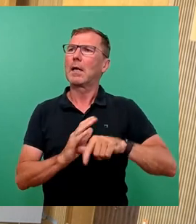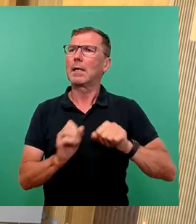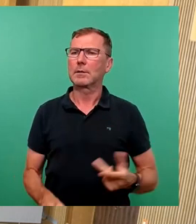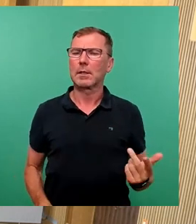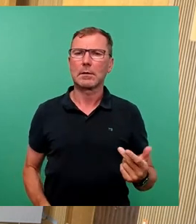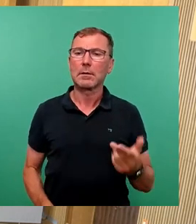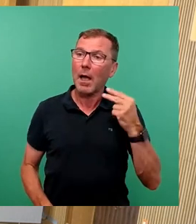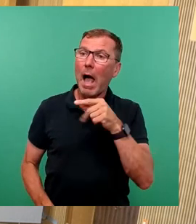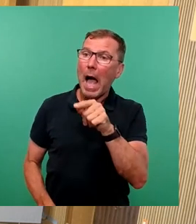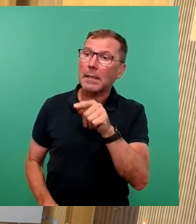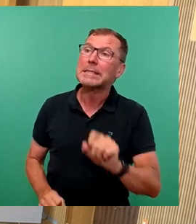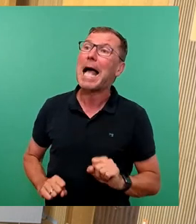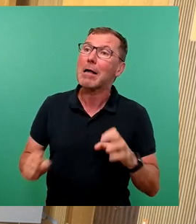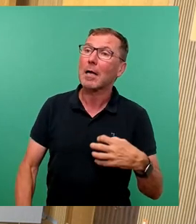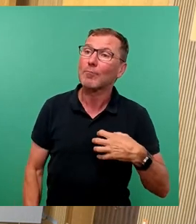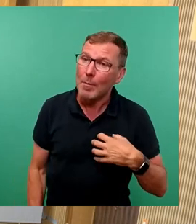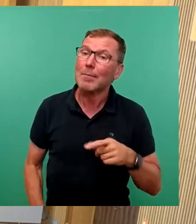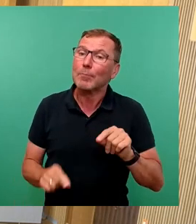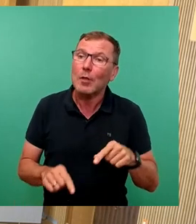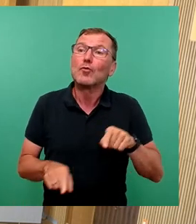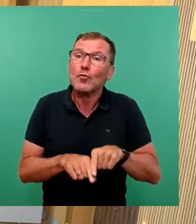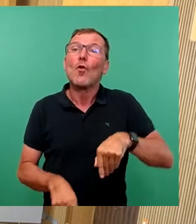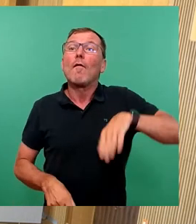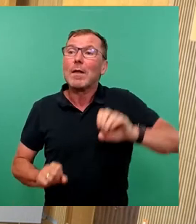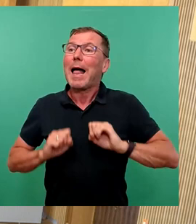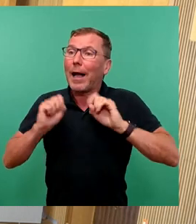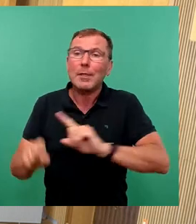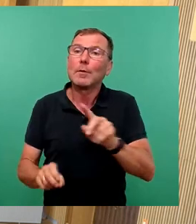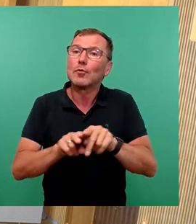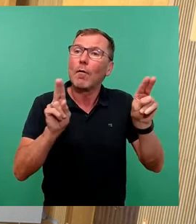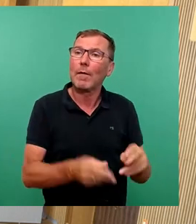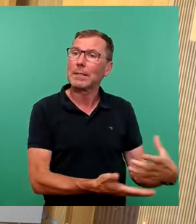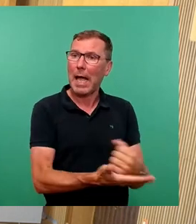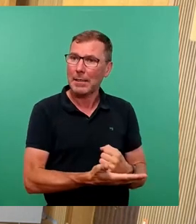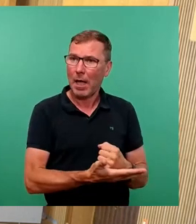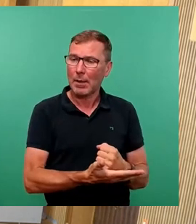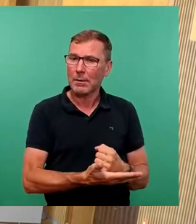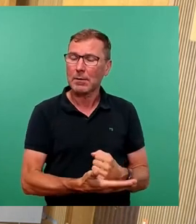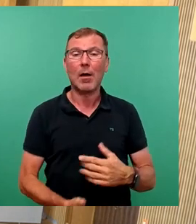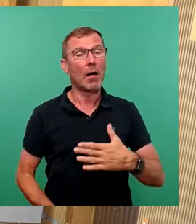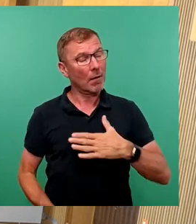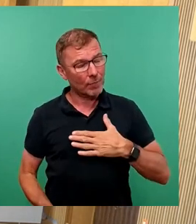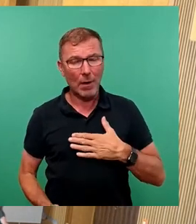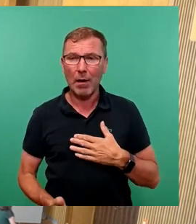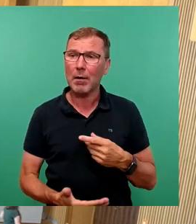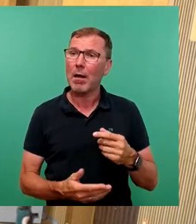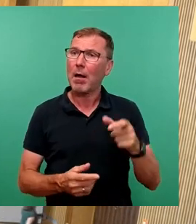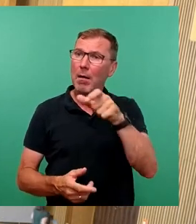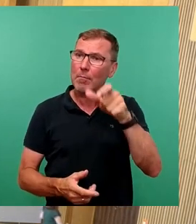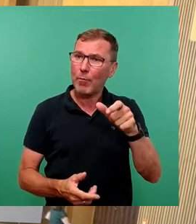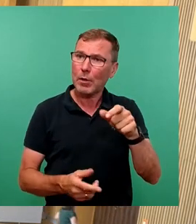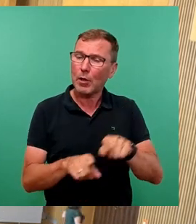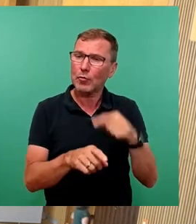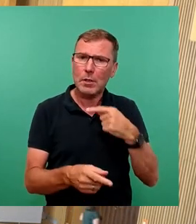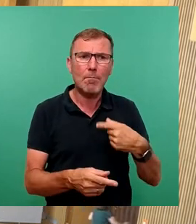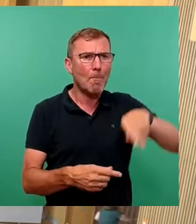Ausgabenproblem heißt, wir haben zu viele Ausgaben, nicht zu wenig Einnahmen. Und mit der AfD wird es kein weiteres Abkassieren der Bürger geben. Wir werden